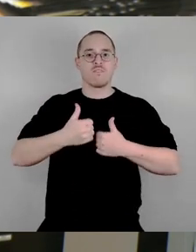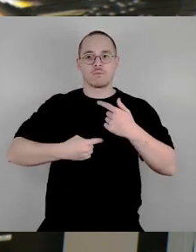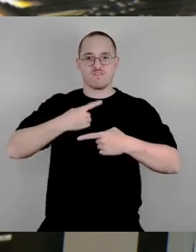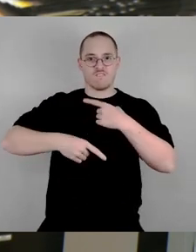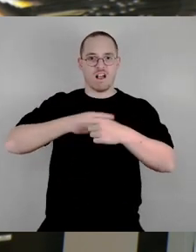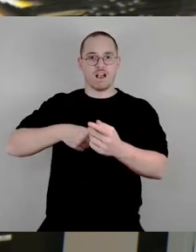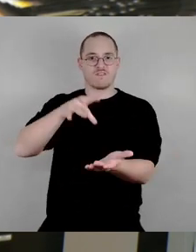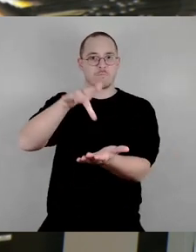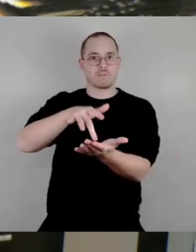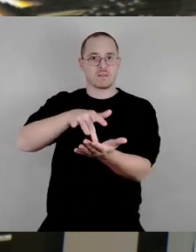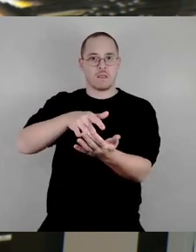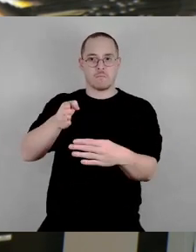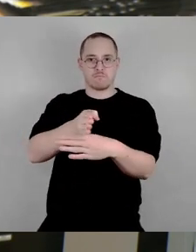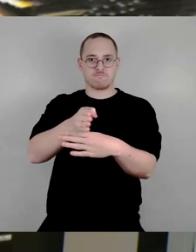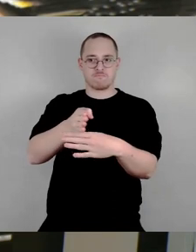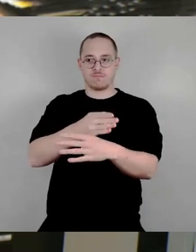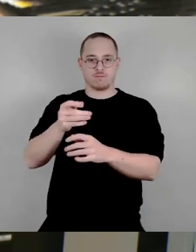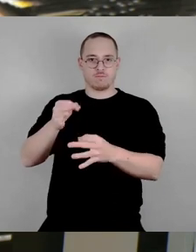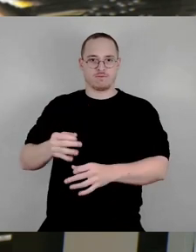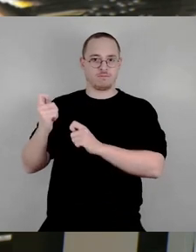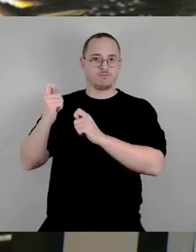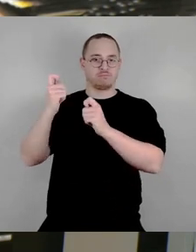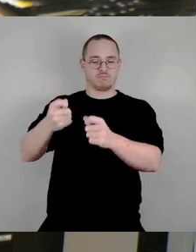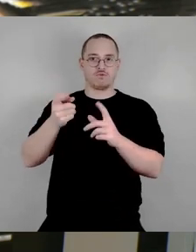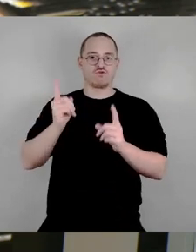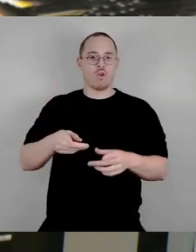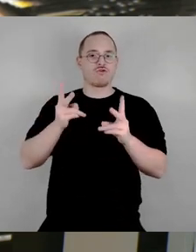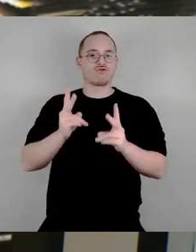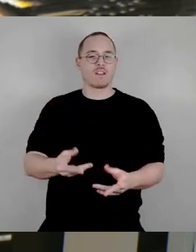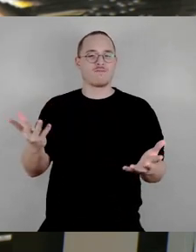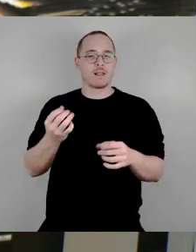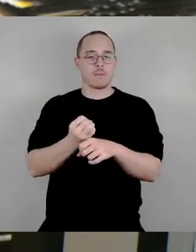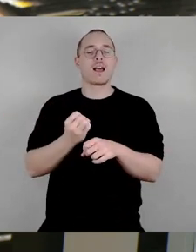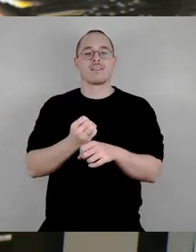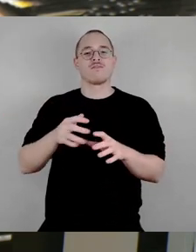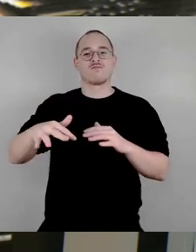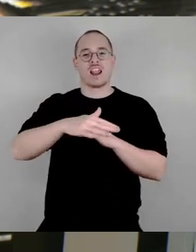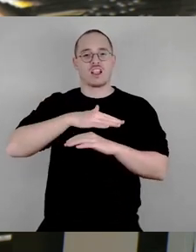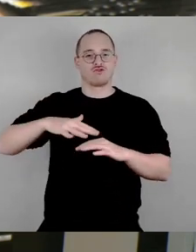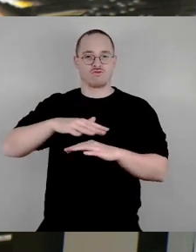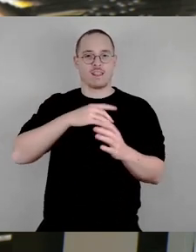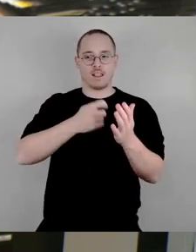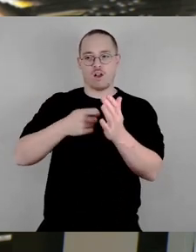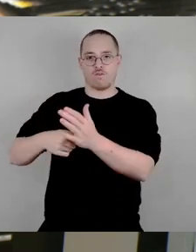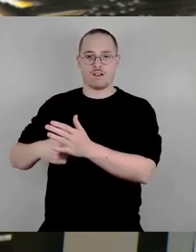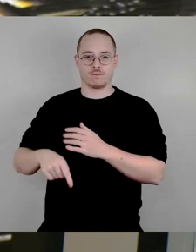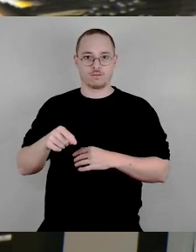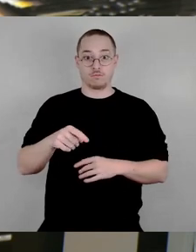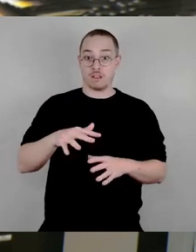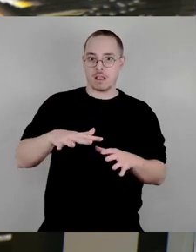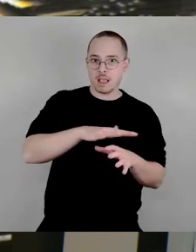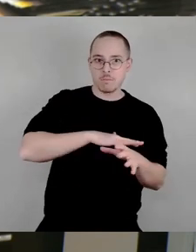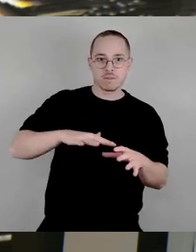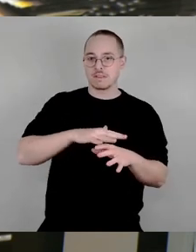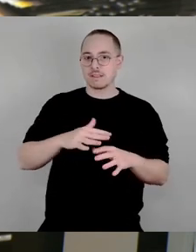Stadt plötzlich beauftragt werden, Flächen zu kaufen, auf einem Gebiet, bei dem zu diesem Zeitpunkt noch gar nicht klar war, wie es jemals irgendwie entwickelt werden